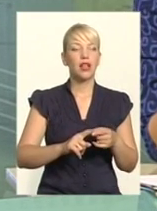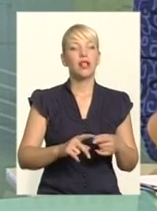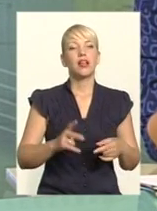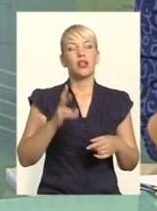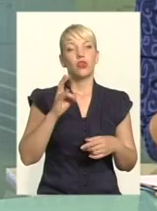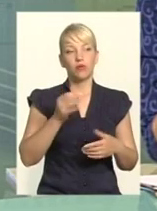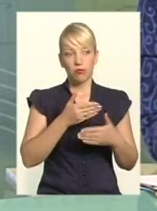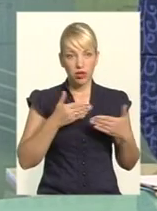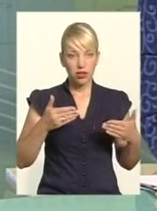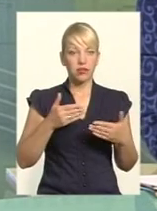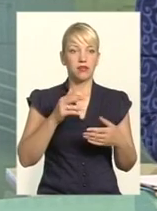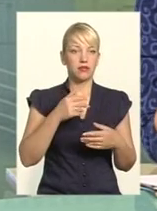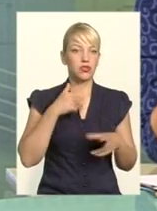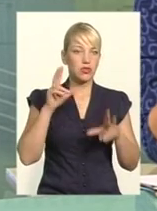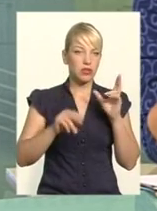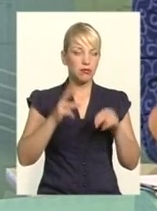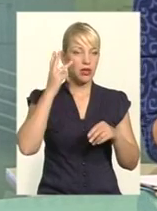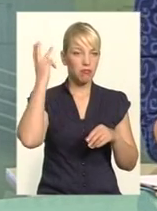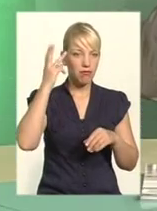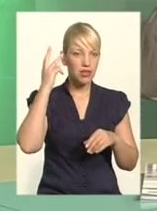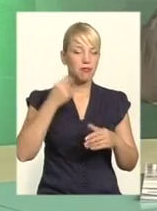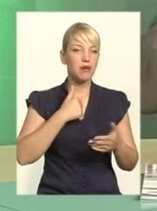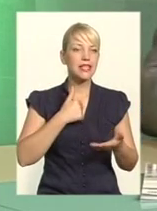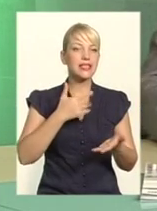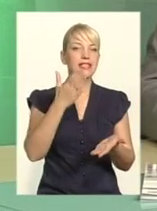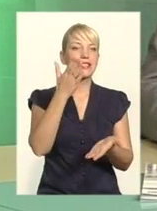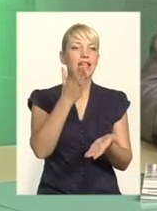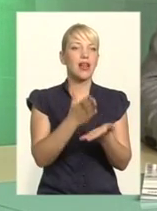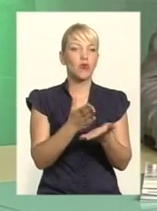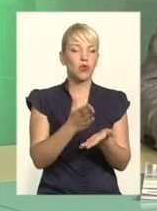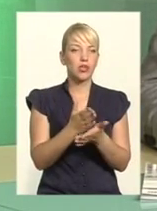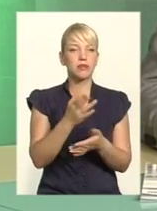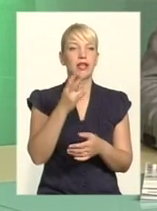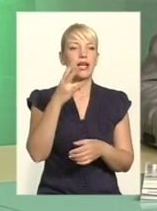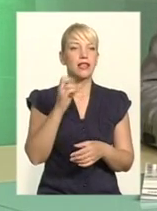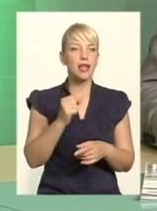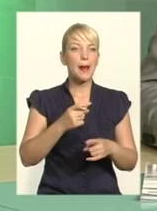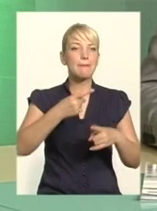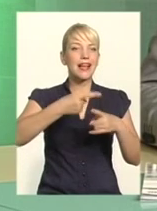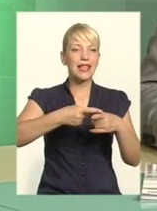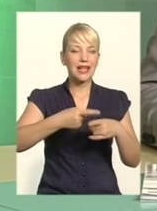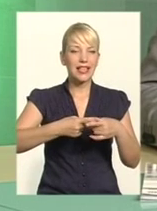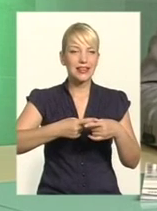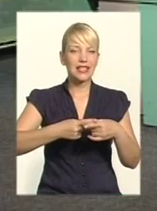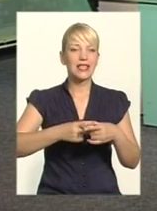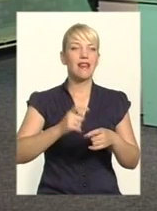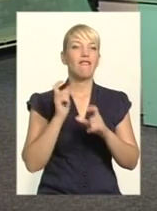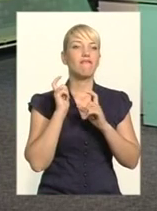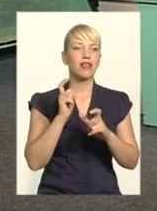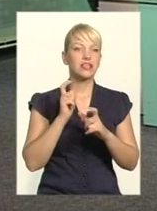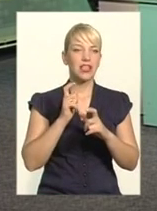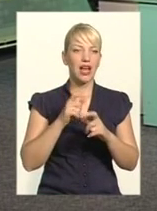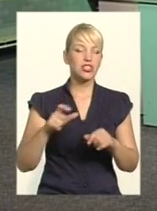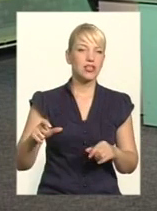торгових напрямків. Для країни важливий. Важливий фактор для країни. І взагалі нині намантаження на шляхи